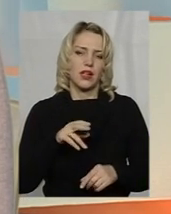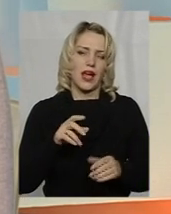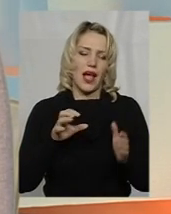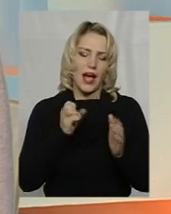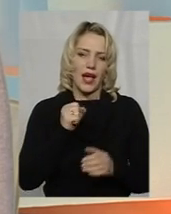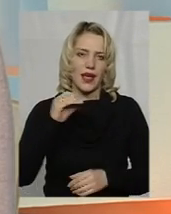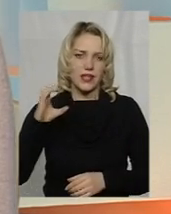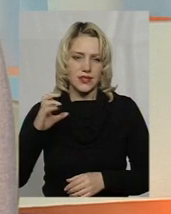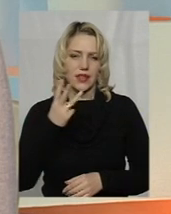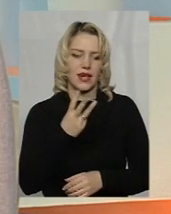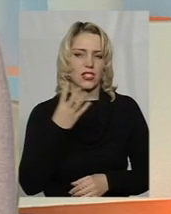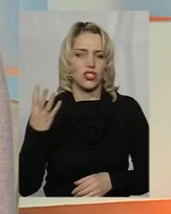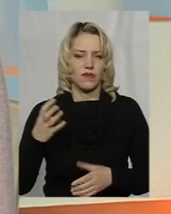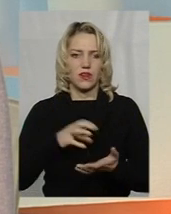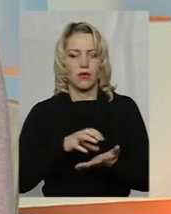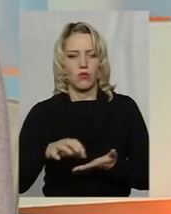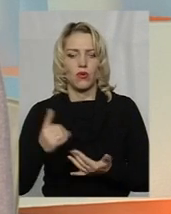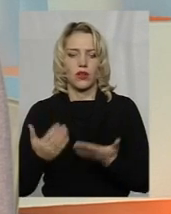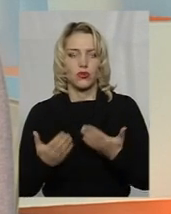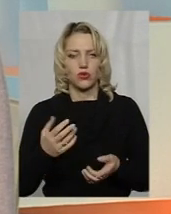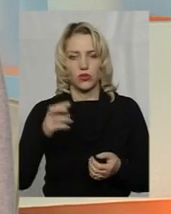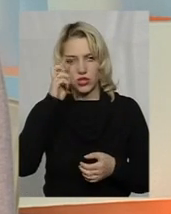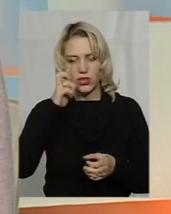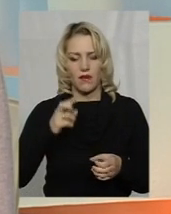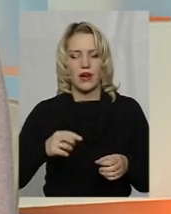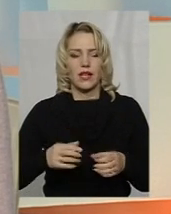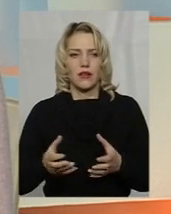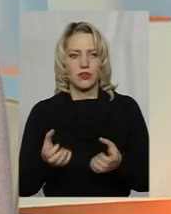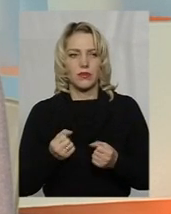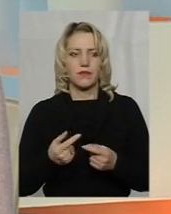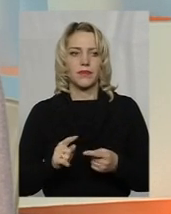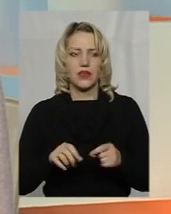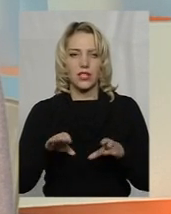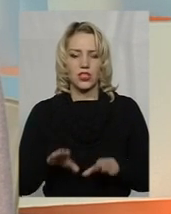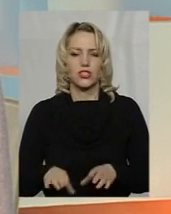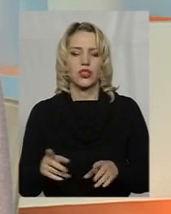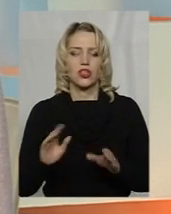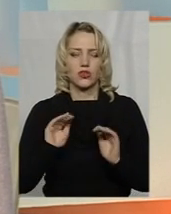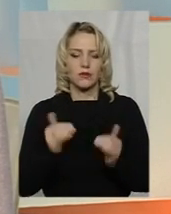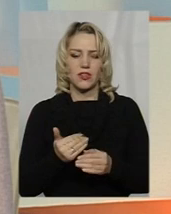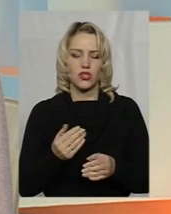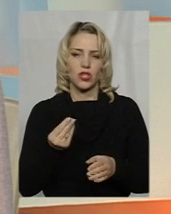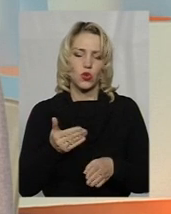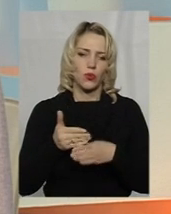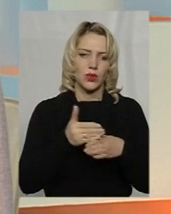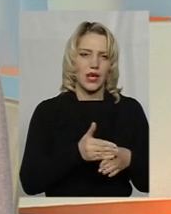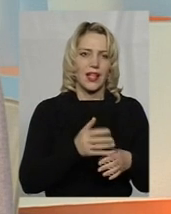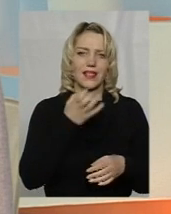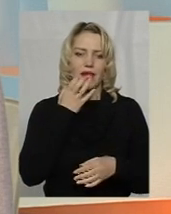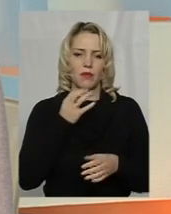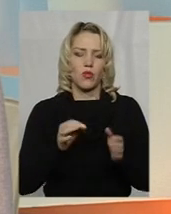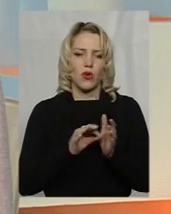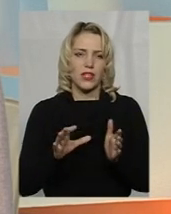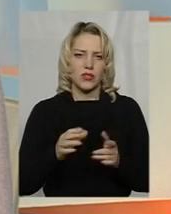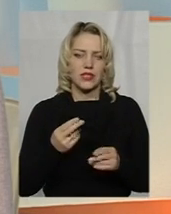грубоко, якщо держава прийме для себе рішення зменшити дотацію, фінансування теплоелектростанцій, атомної електростанції, або перестане